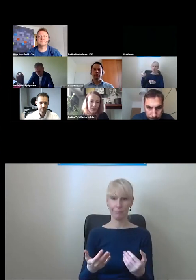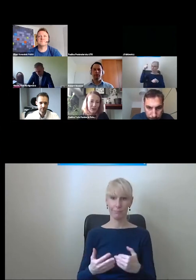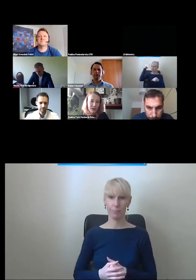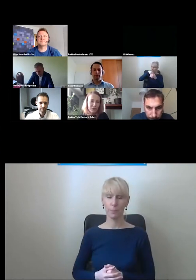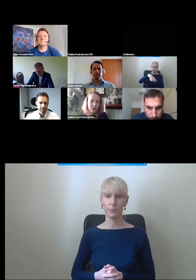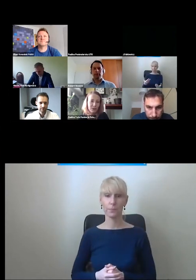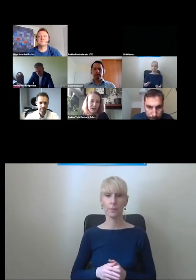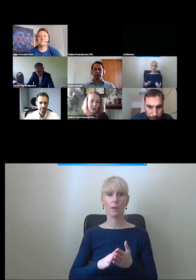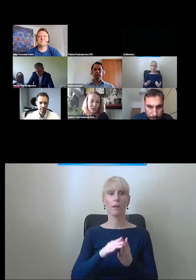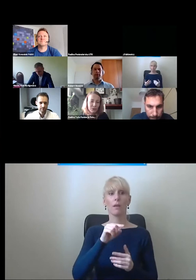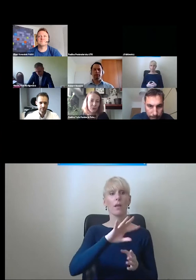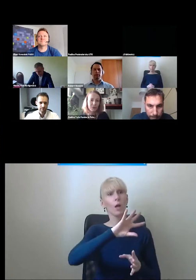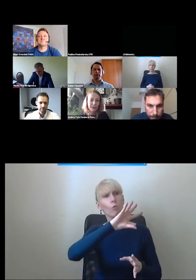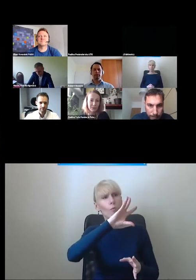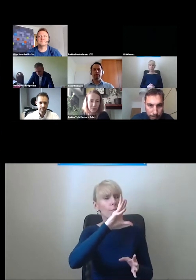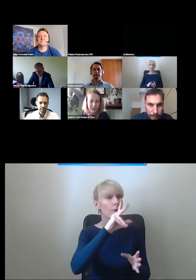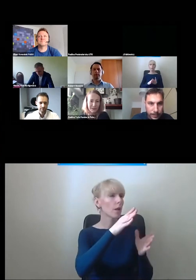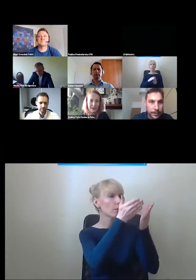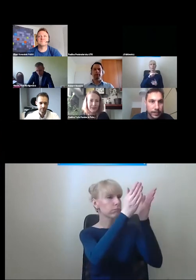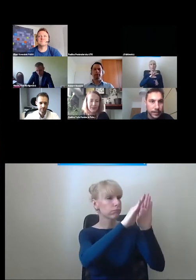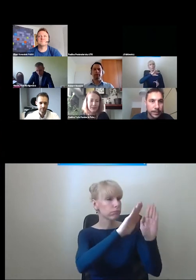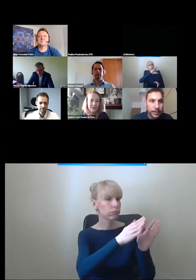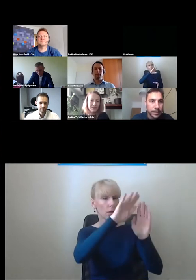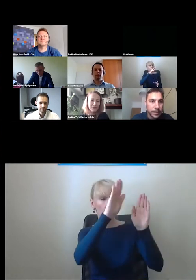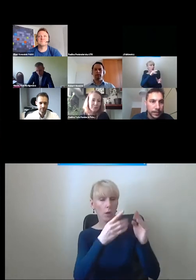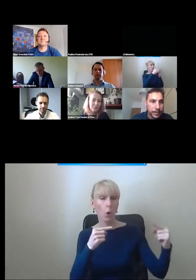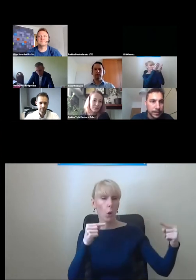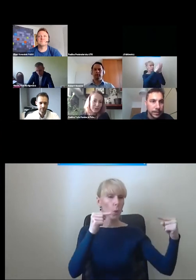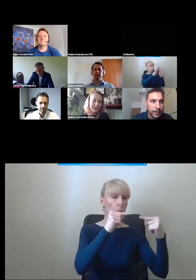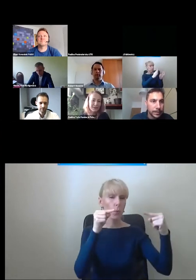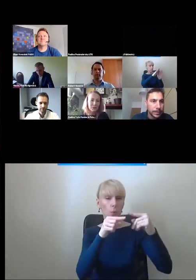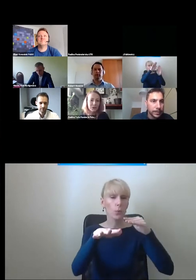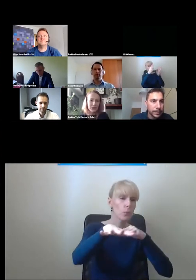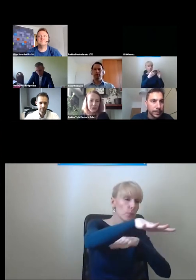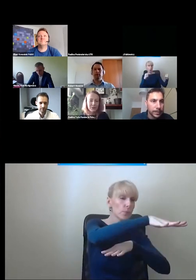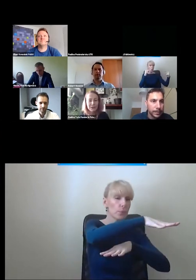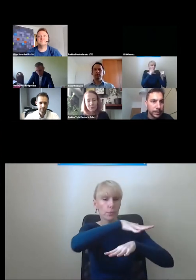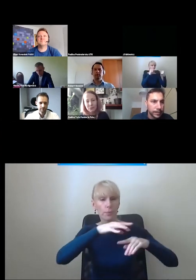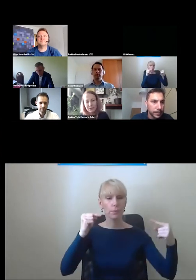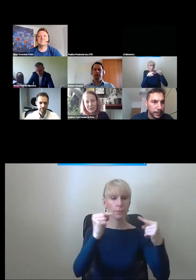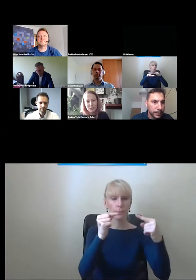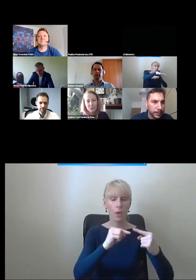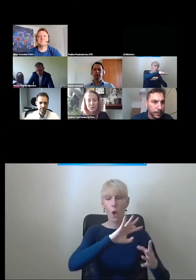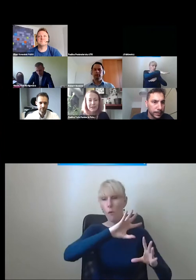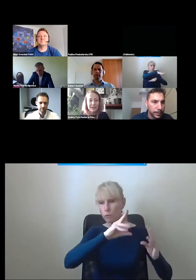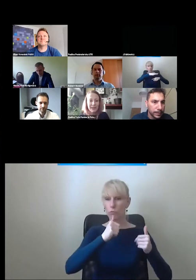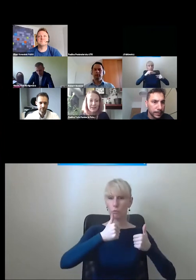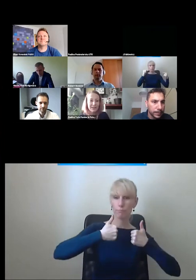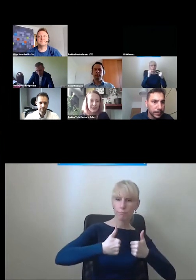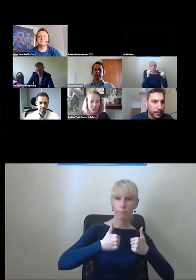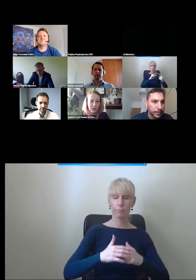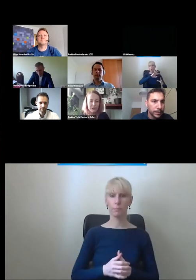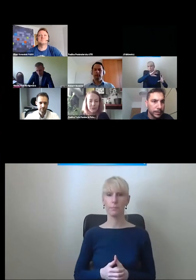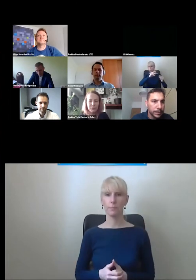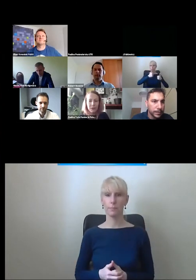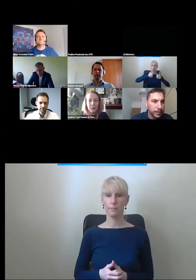że zaczynamy od tego, że forma jest piękna, koresponduje z przestrzenią, koresponduje z tym, co już jest zastane,